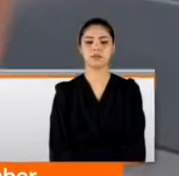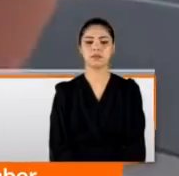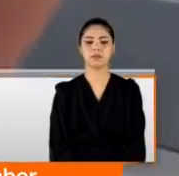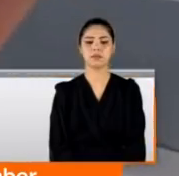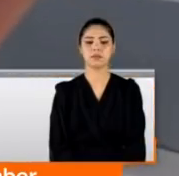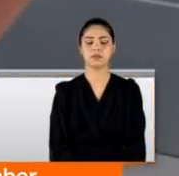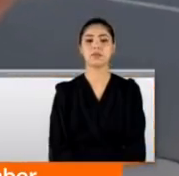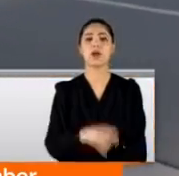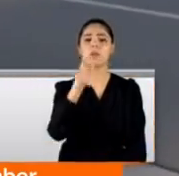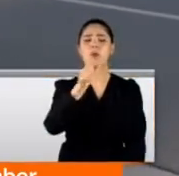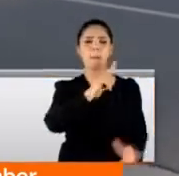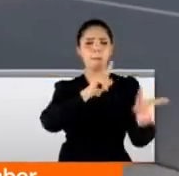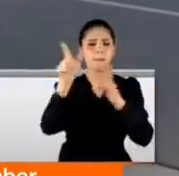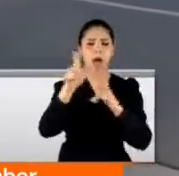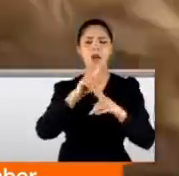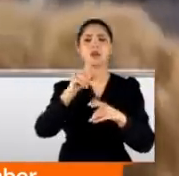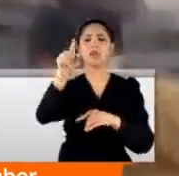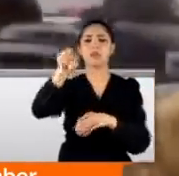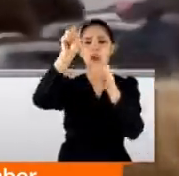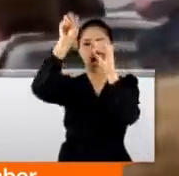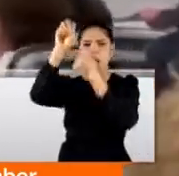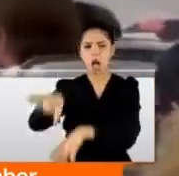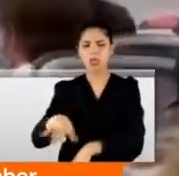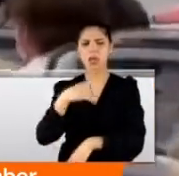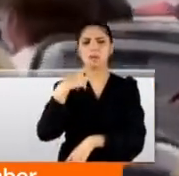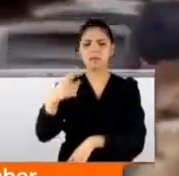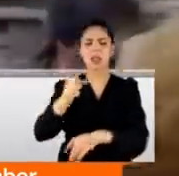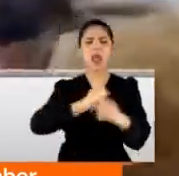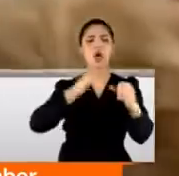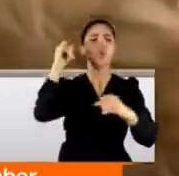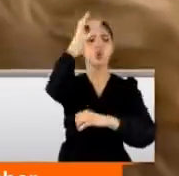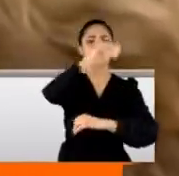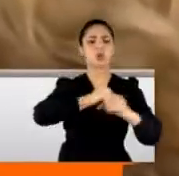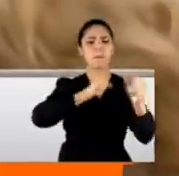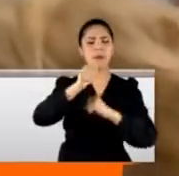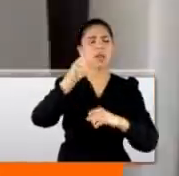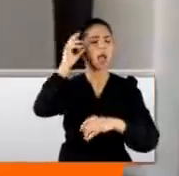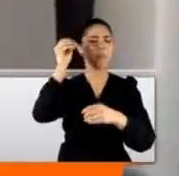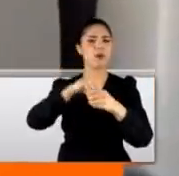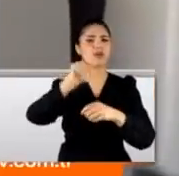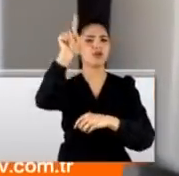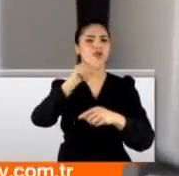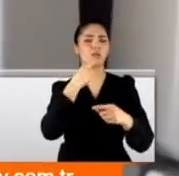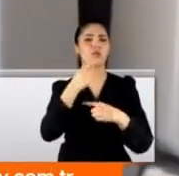Slogan atanları ıssız bir noktada indirmekle tehdit eden pilot da Amerikanın gündeminde.